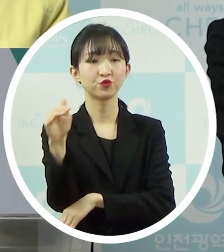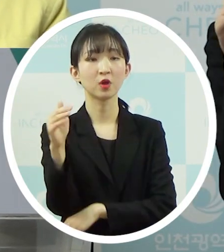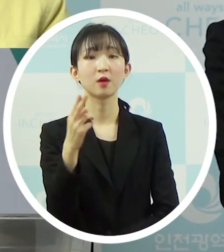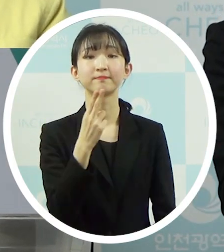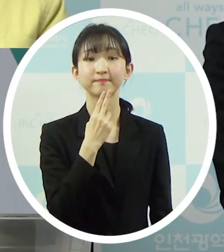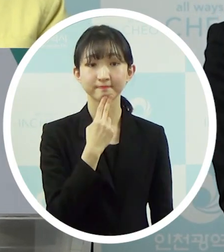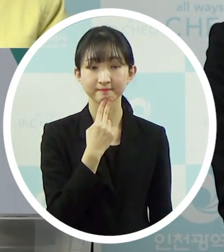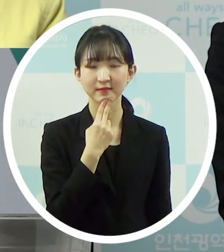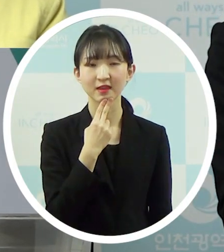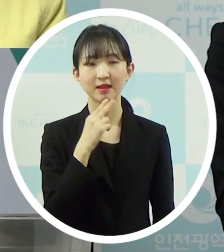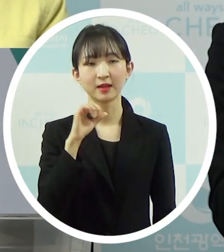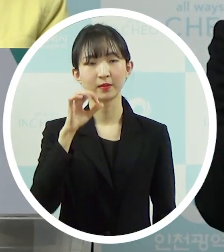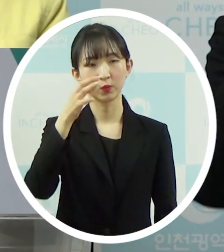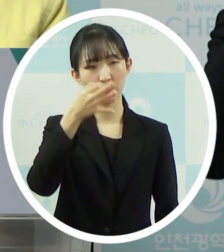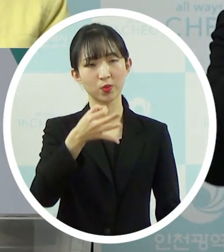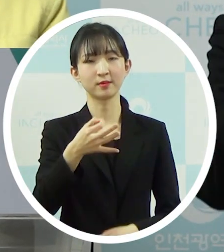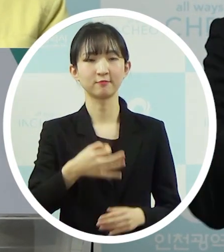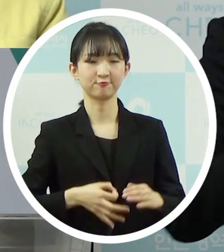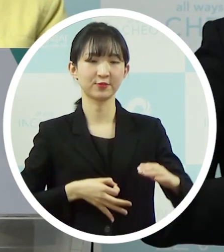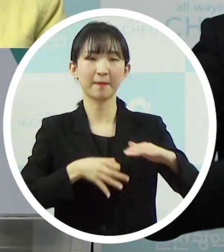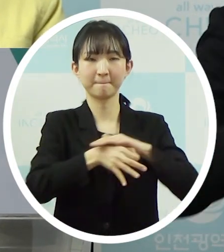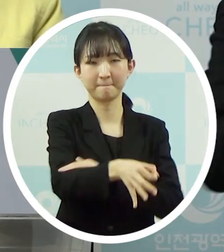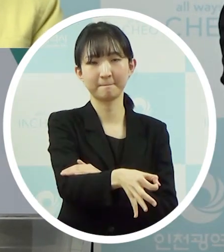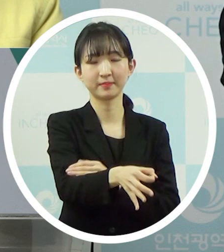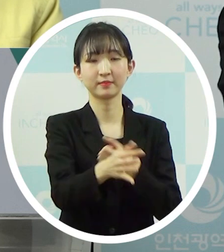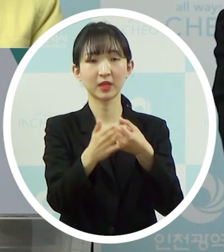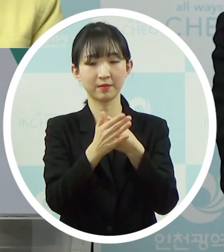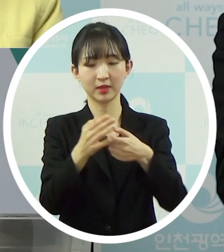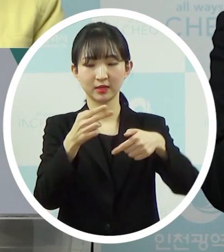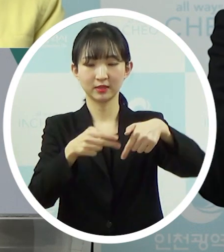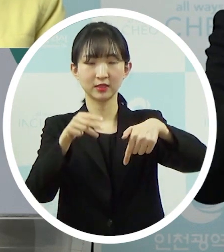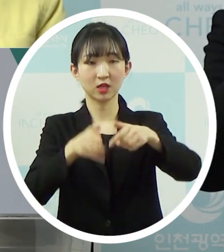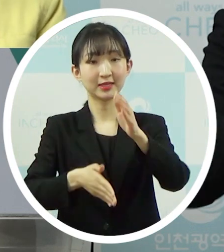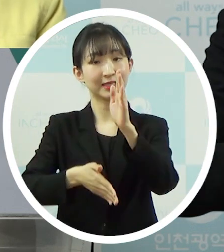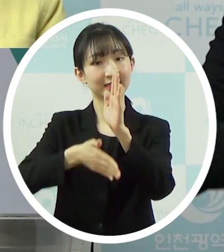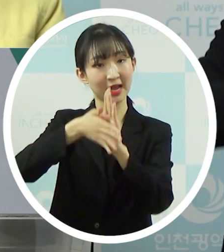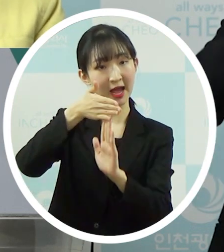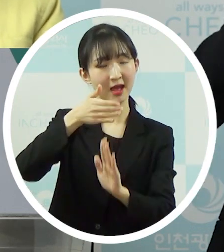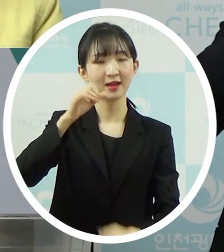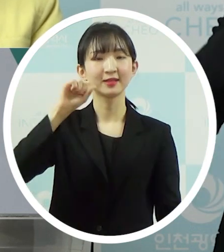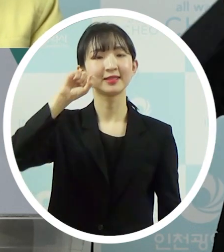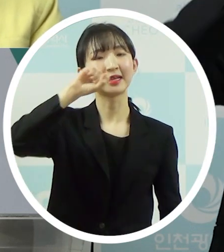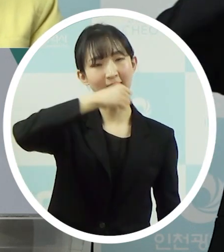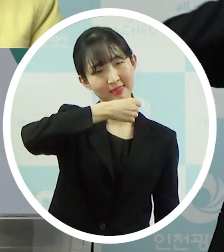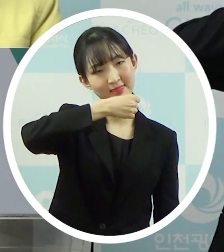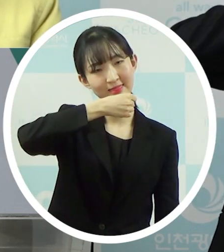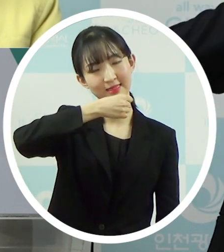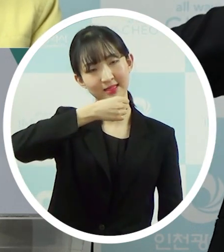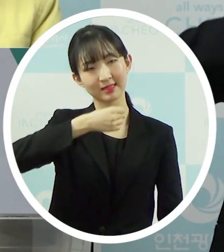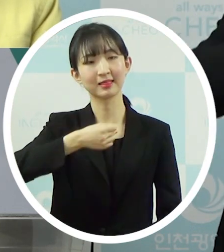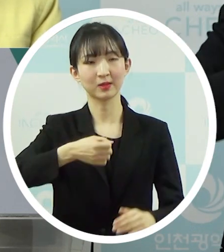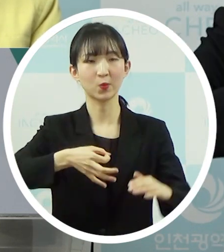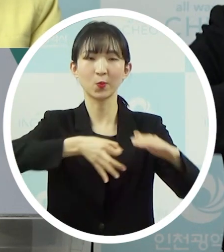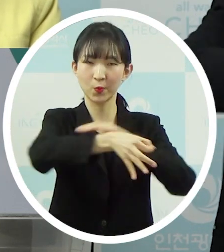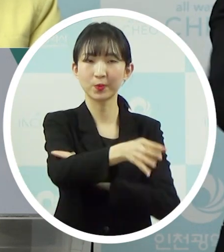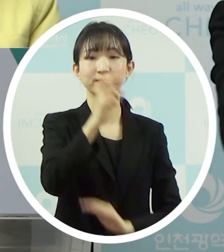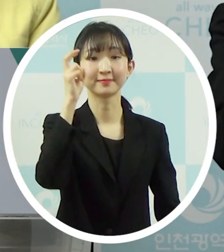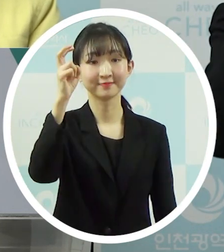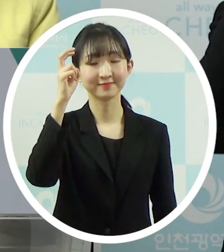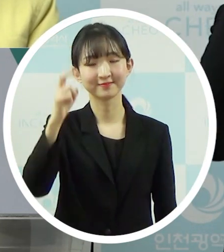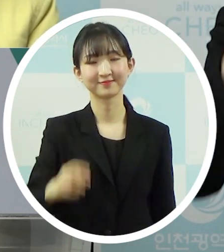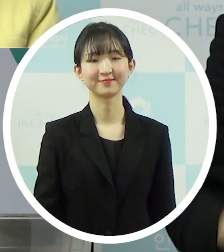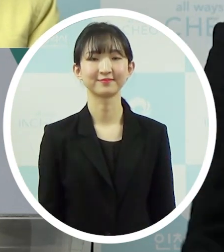비용을 부담하게 돼 있어서 저희 시는 시가 이 부분에 대해서 예산으로 부담해야 되지 않을까 이렇게 생각하고 있고요.